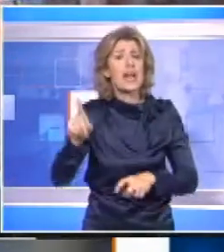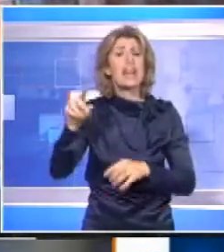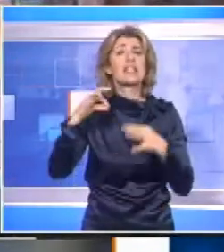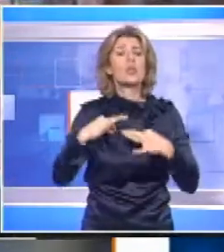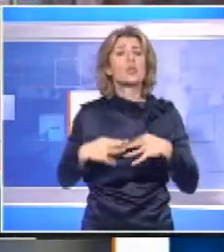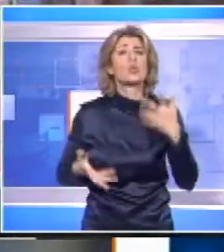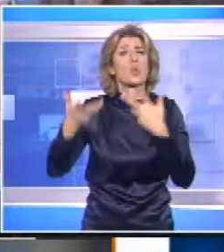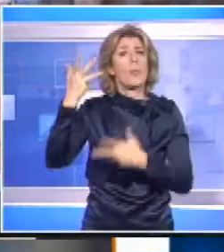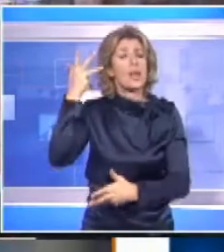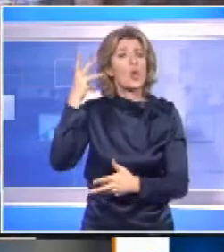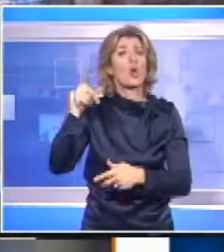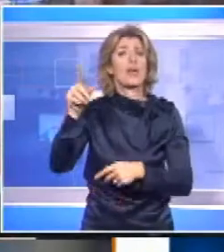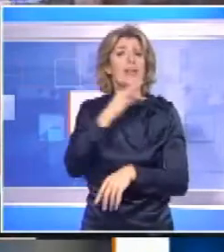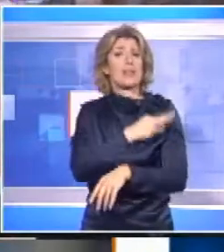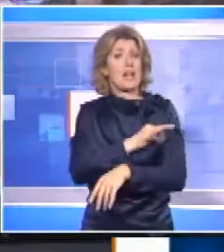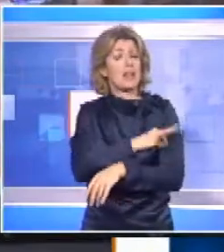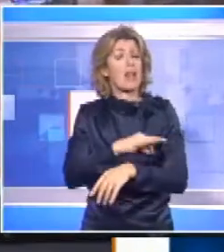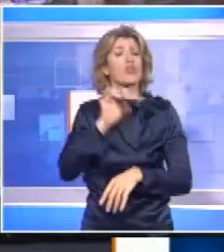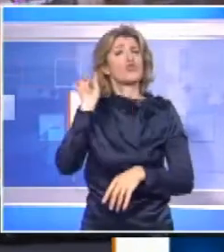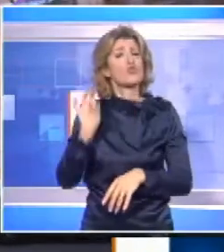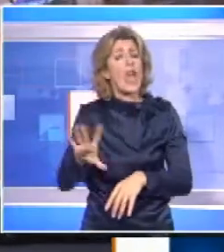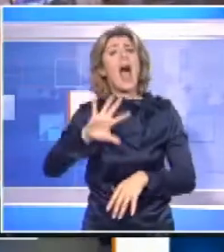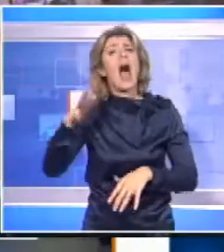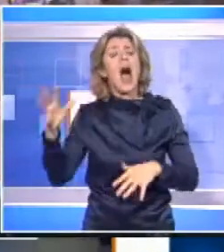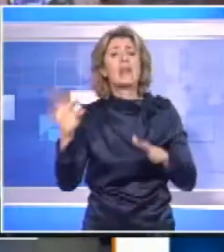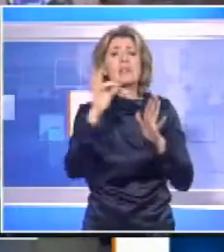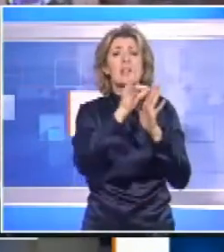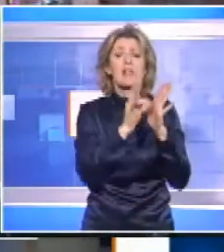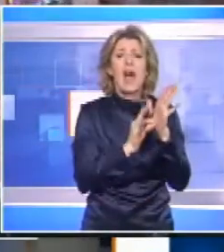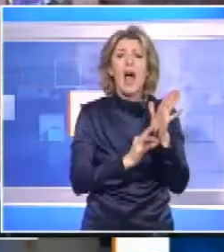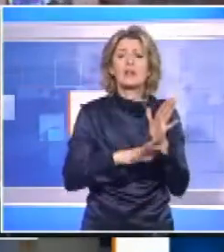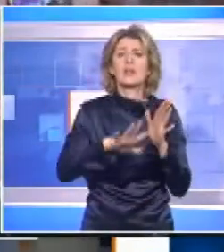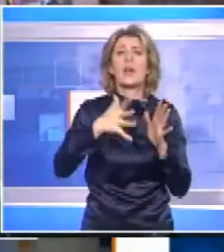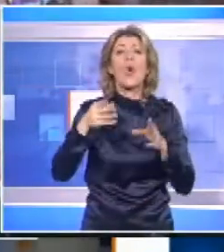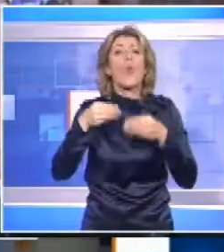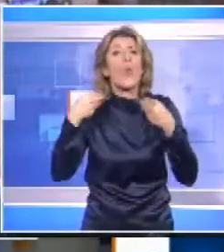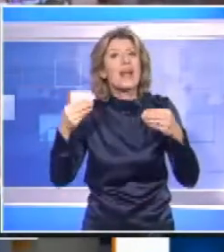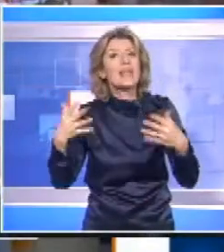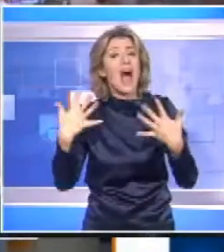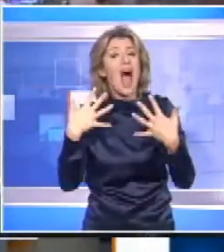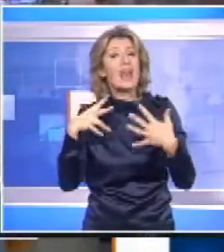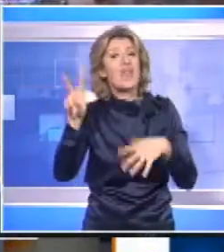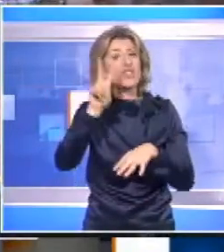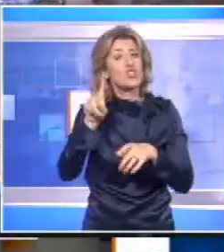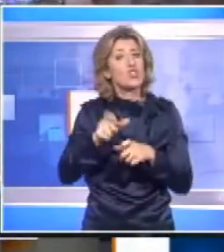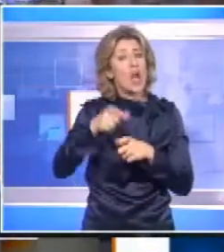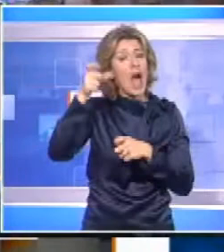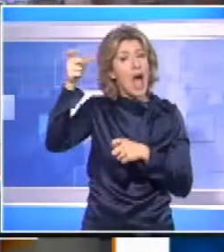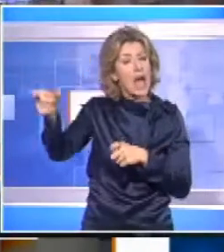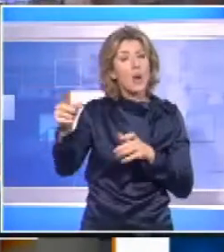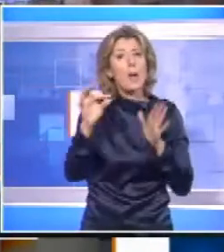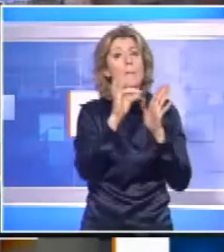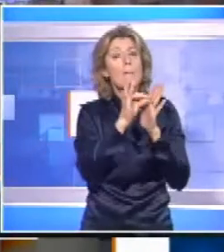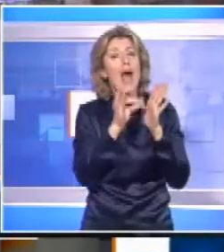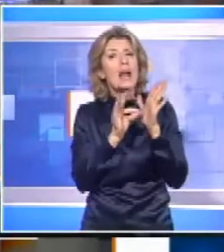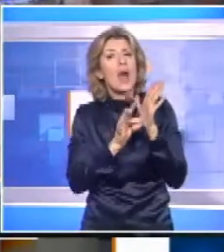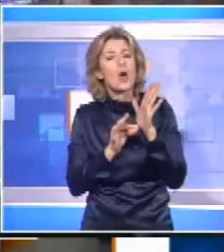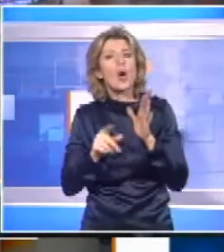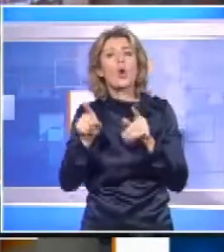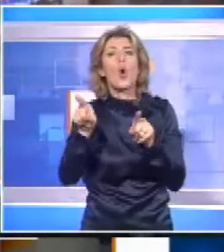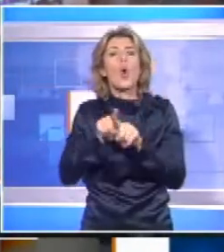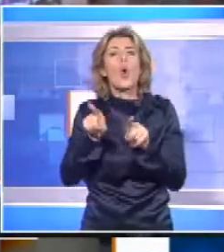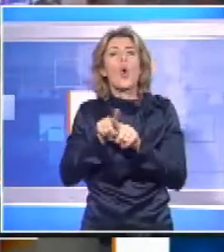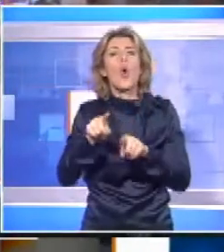caso del Pertusillo e in più gli altri dati come per esempio quelli sulla qualità dell'area di Vigiano che per alcuni parametri è paragonabile a quella di